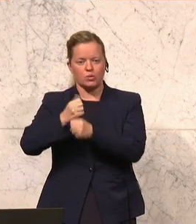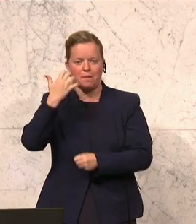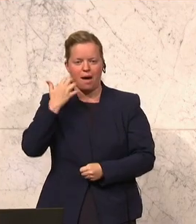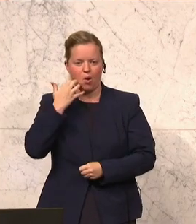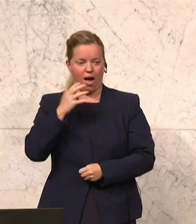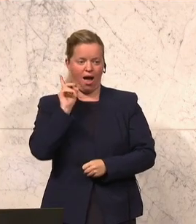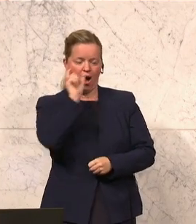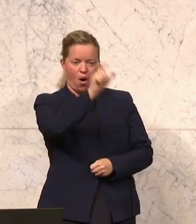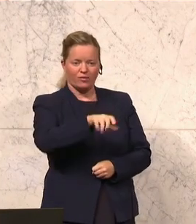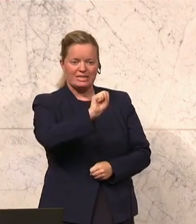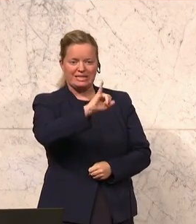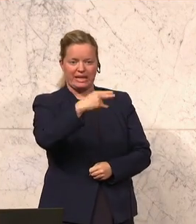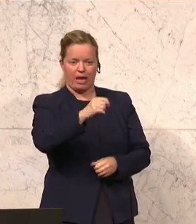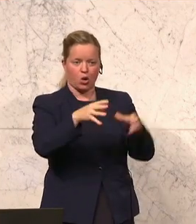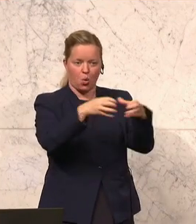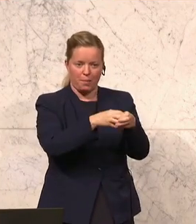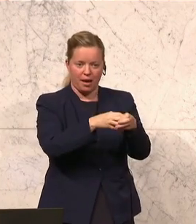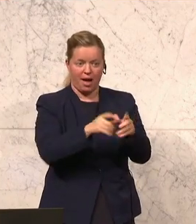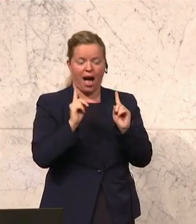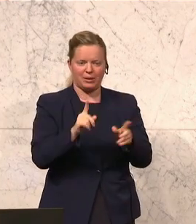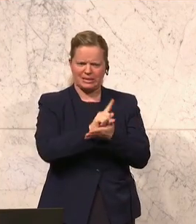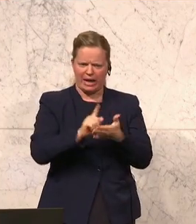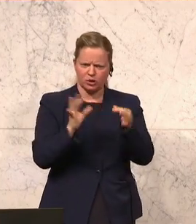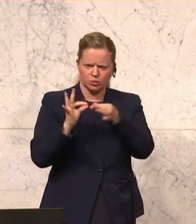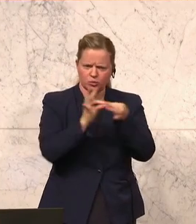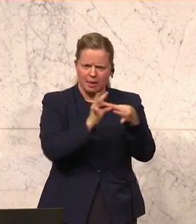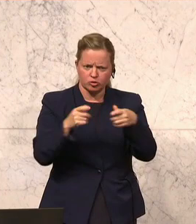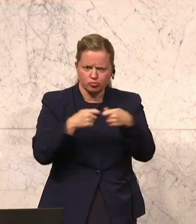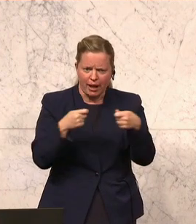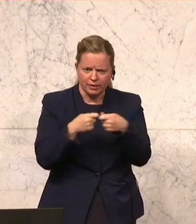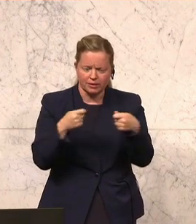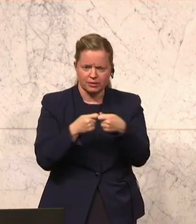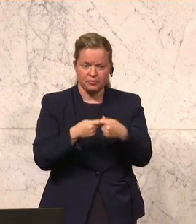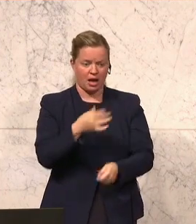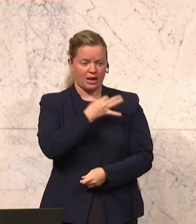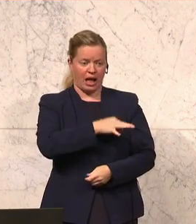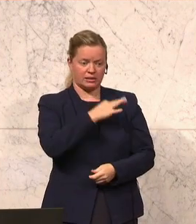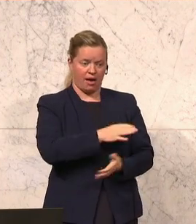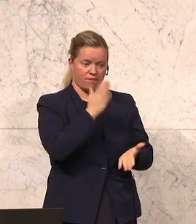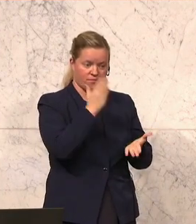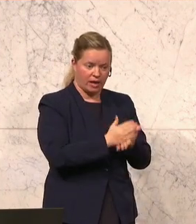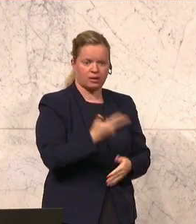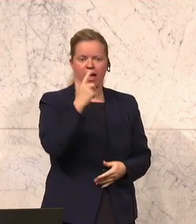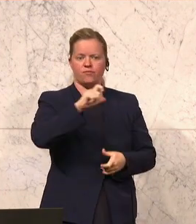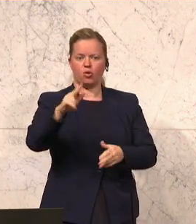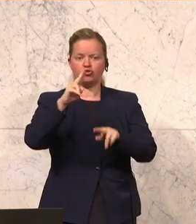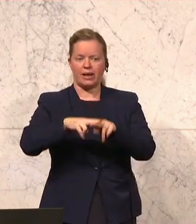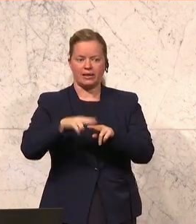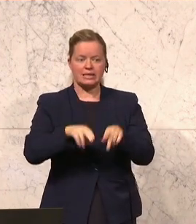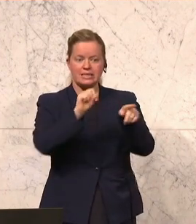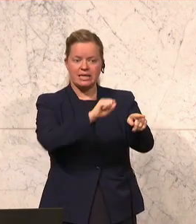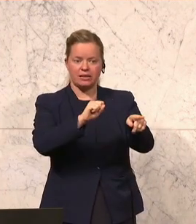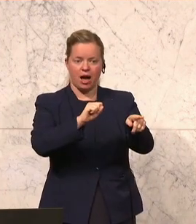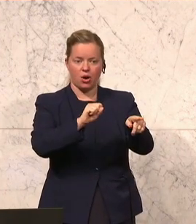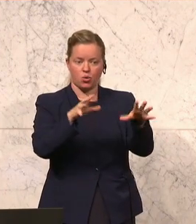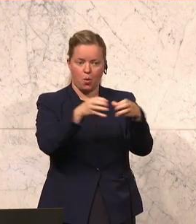an die Signer-Gruppe. Nur der zeitliche Zusammenhang ist spannend. Die Kanzlerschaft endet und drei Wochen später berät er die Signer-Gruppe